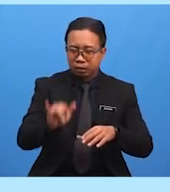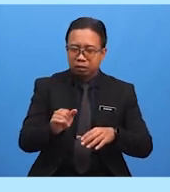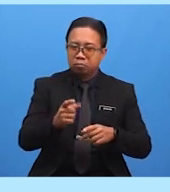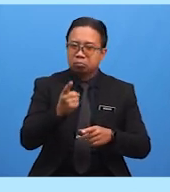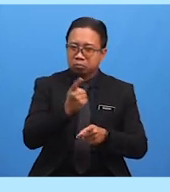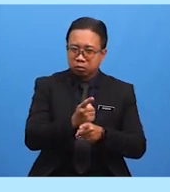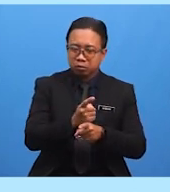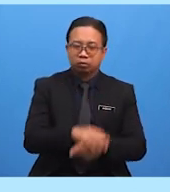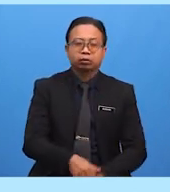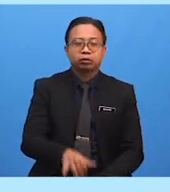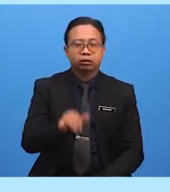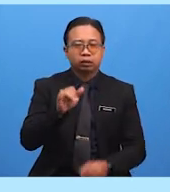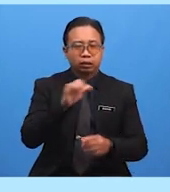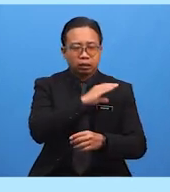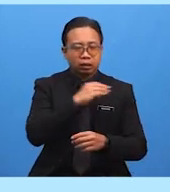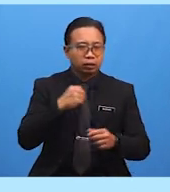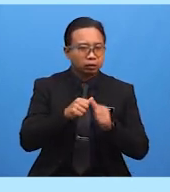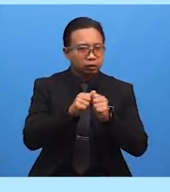Menempati syarak